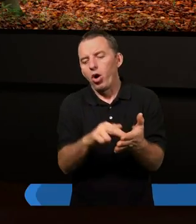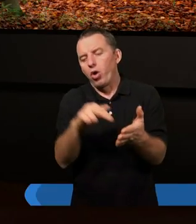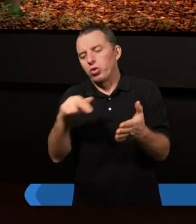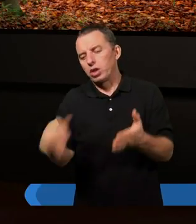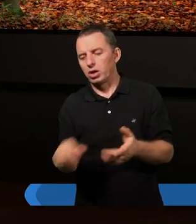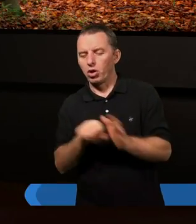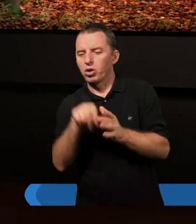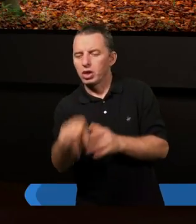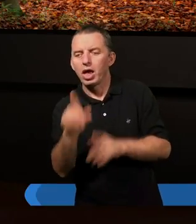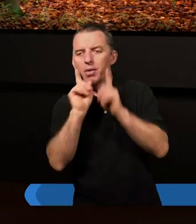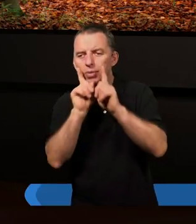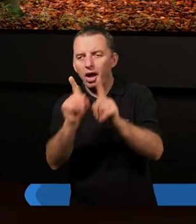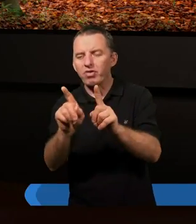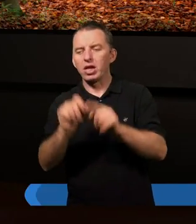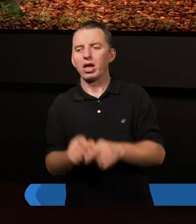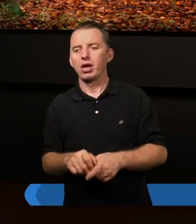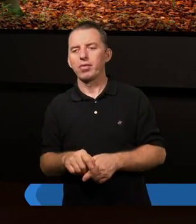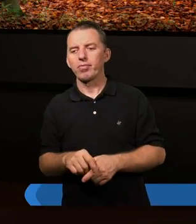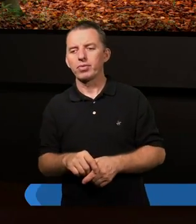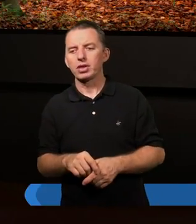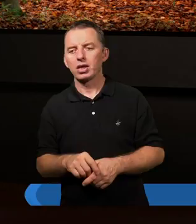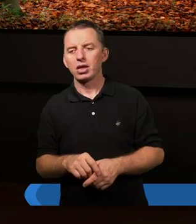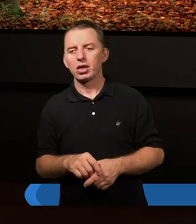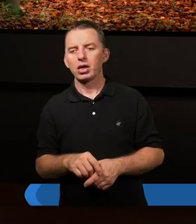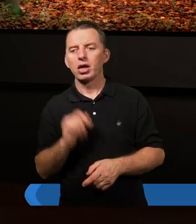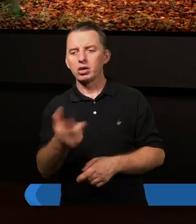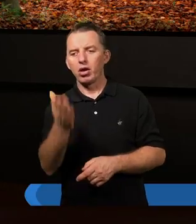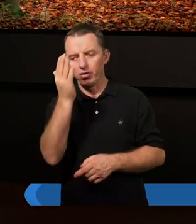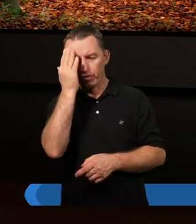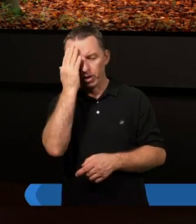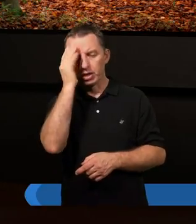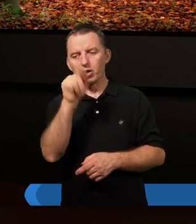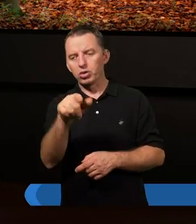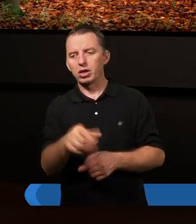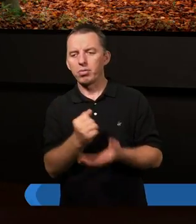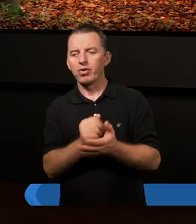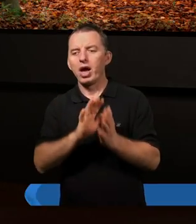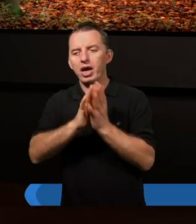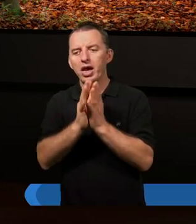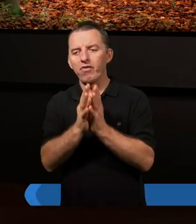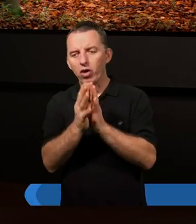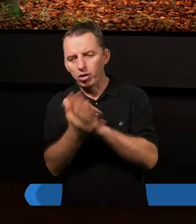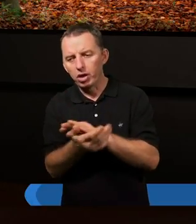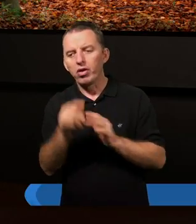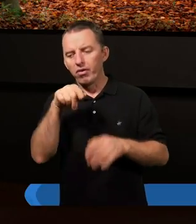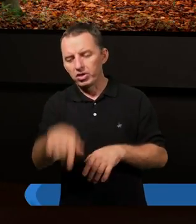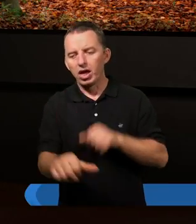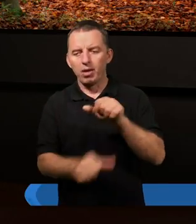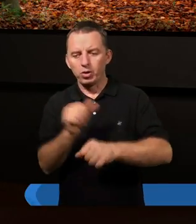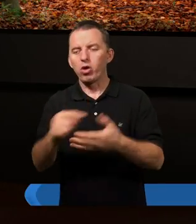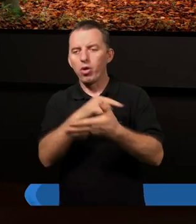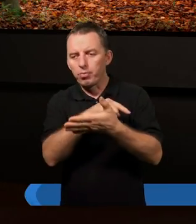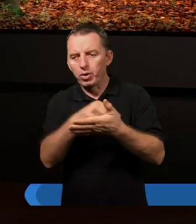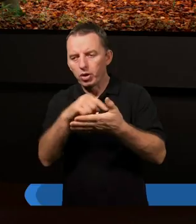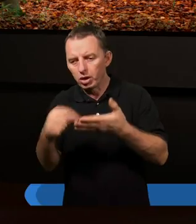prawdy. No i pojawili się reformatorzy, tak jak to w tym roku podkreślamy,